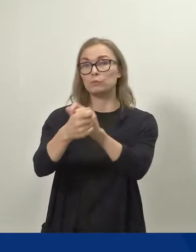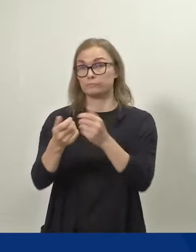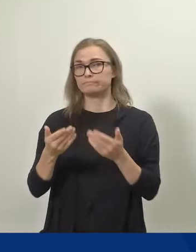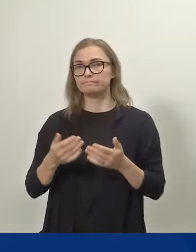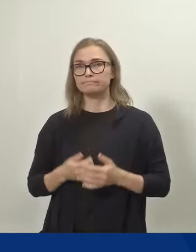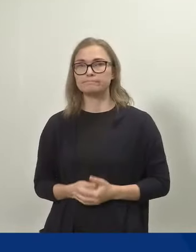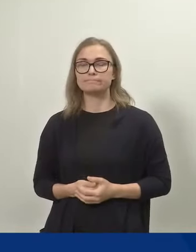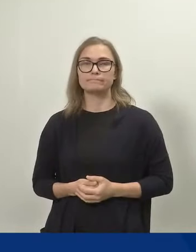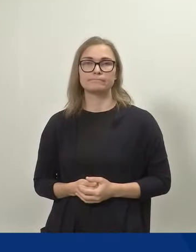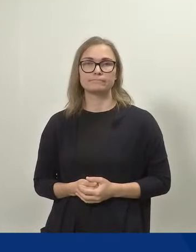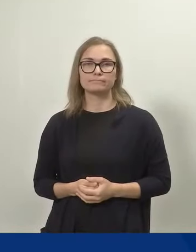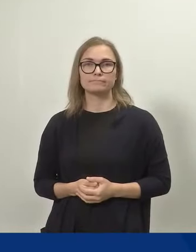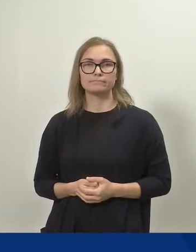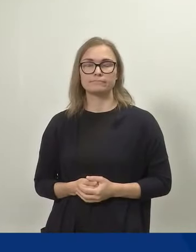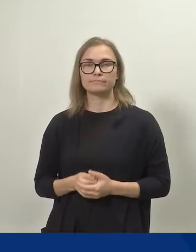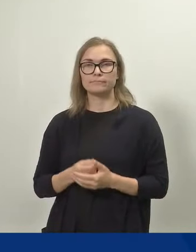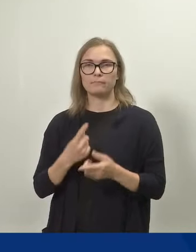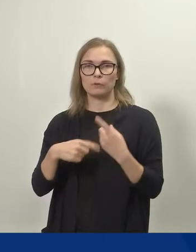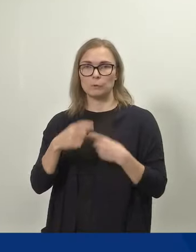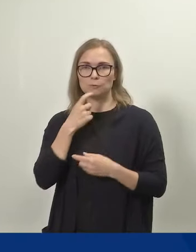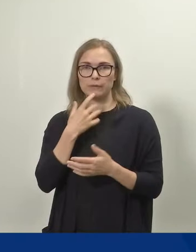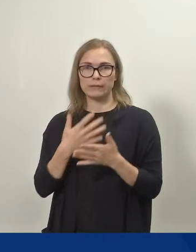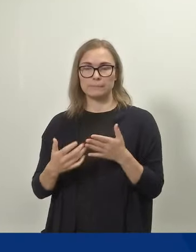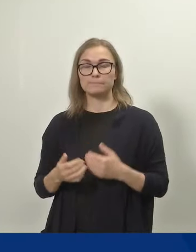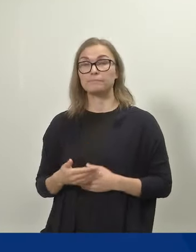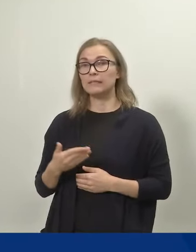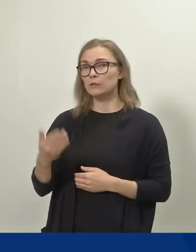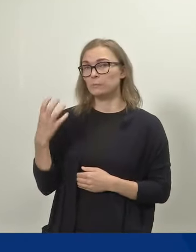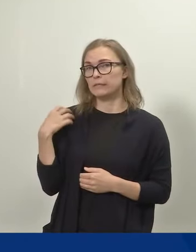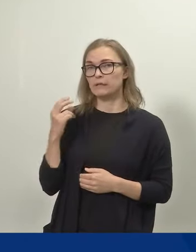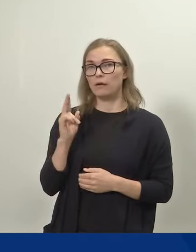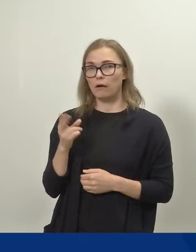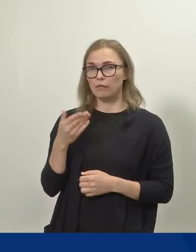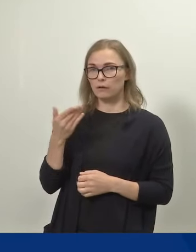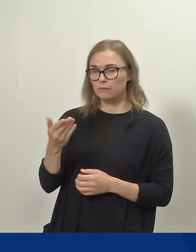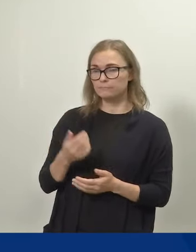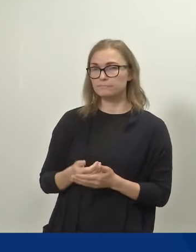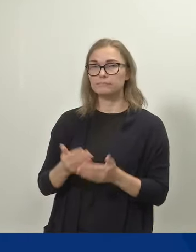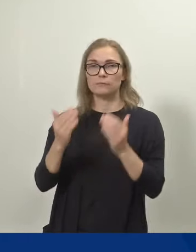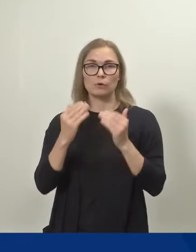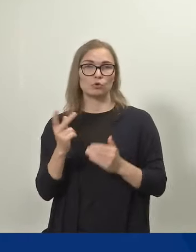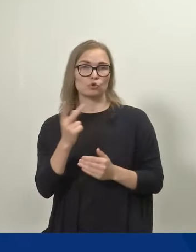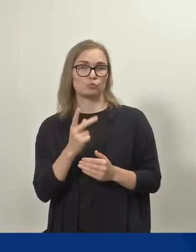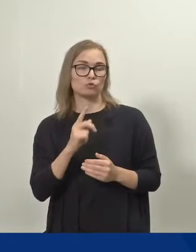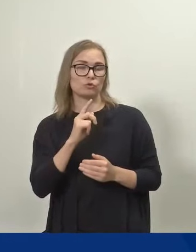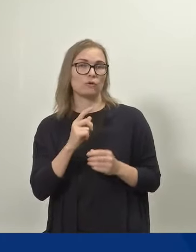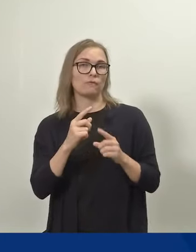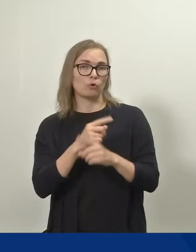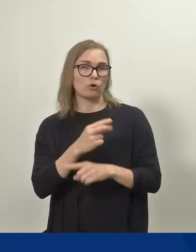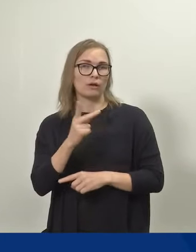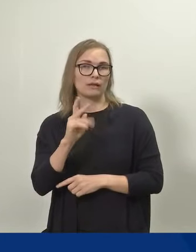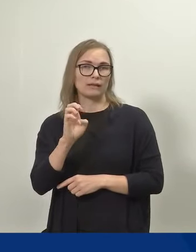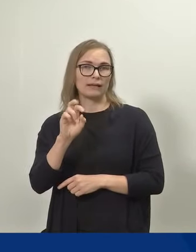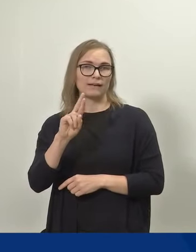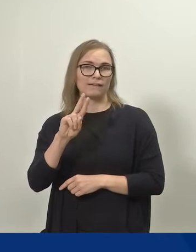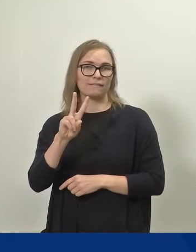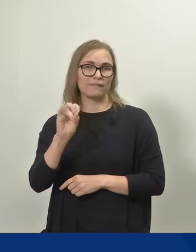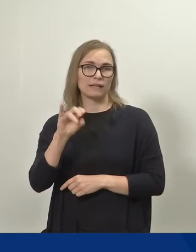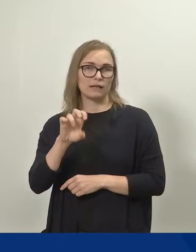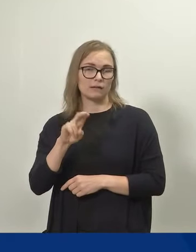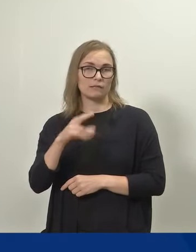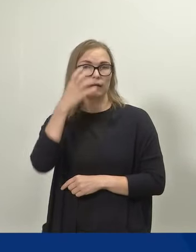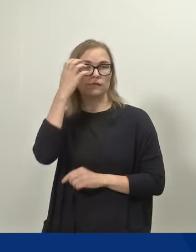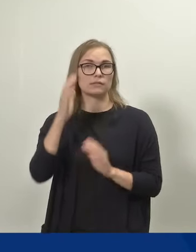Thank you, Minister Haatainen. Seuraavana kysymysvuorossa meillä on Elina Kervinen, Helsingin Sanomat.